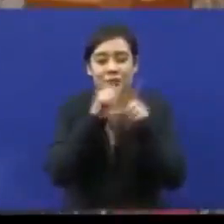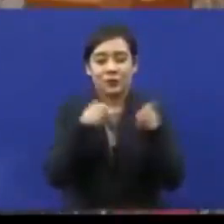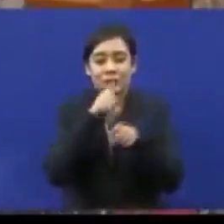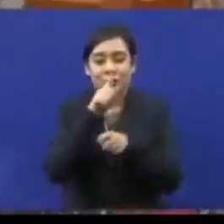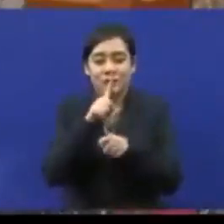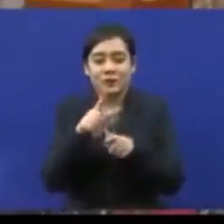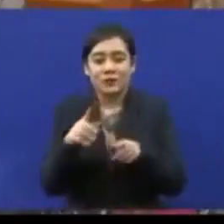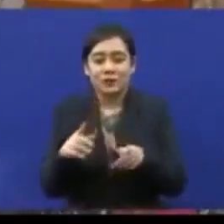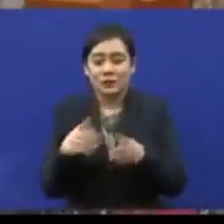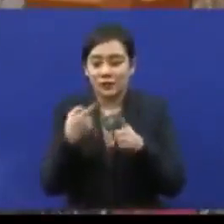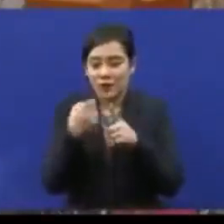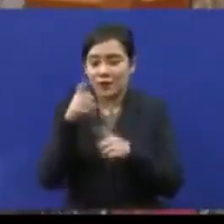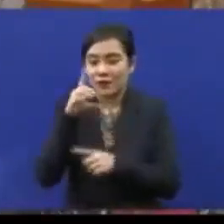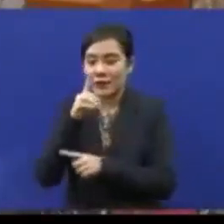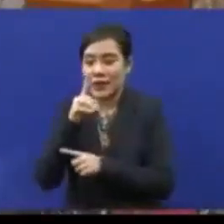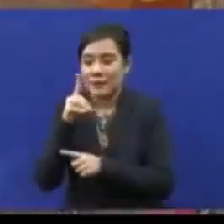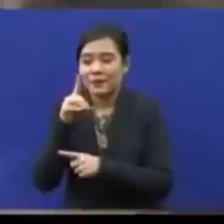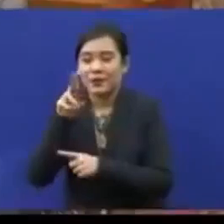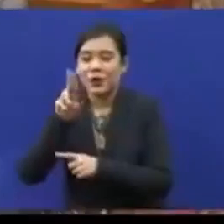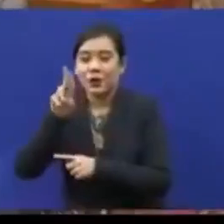Yang Berhormat Damansara Utama.